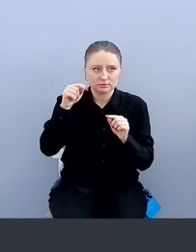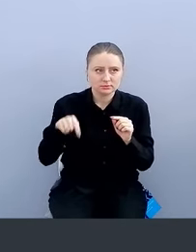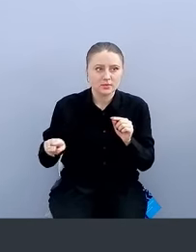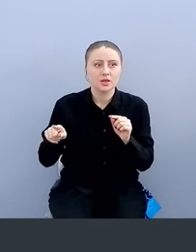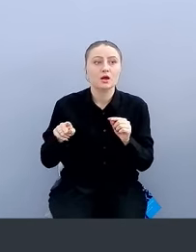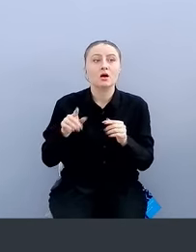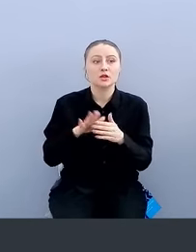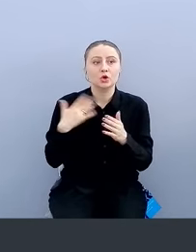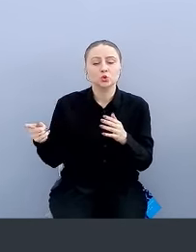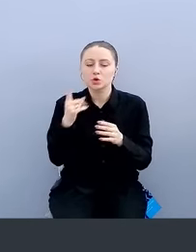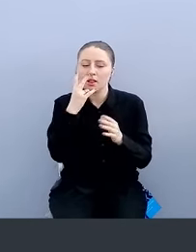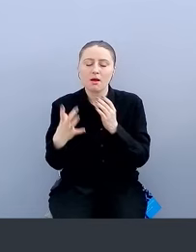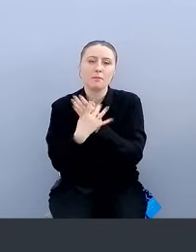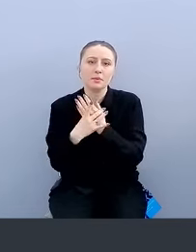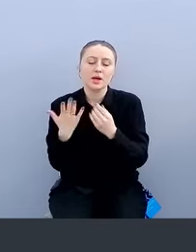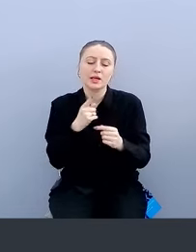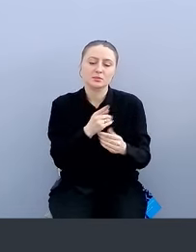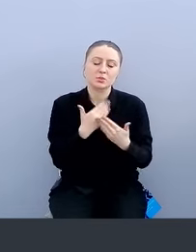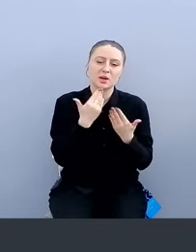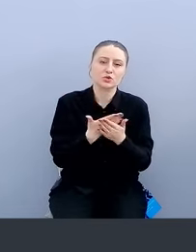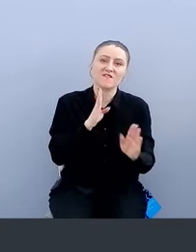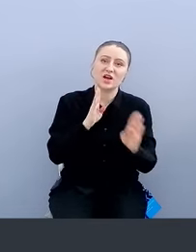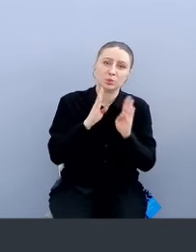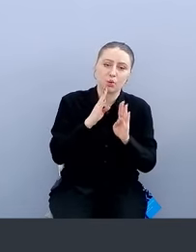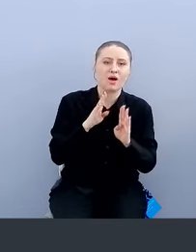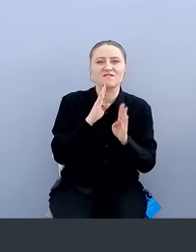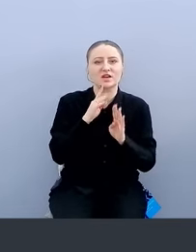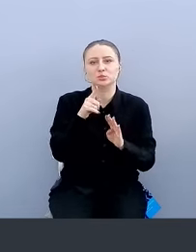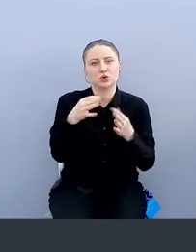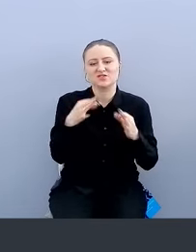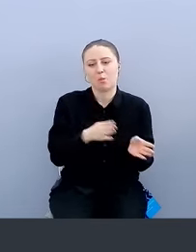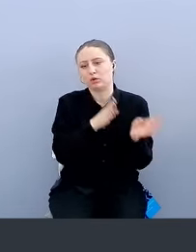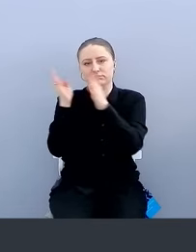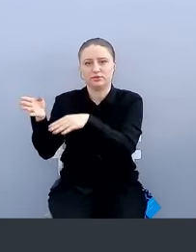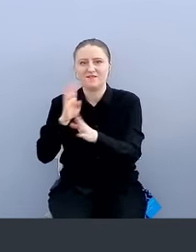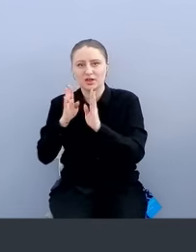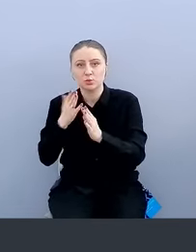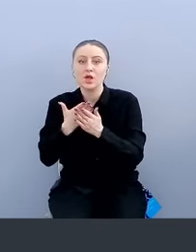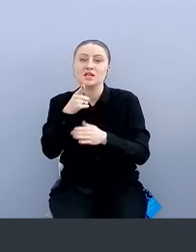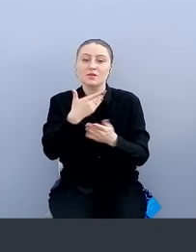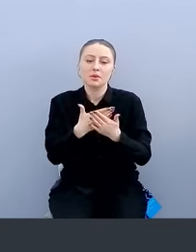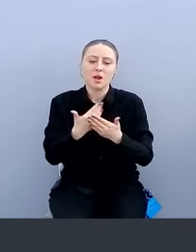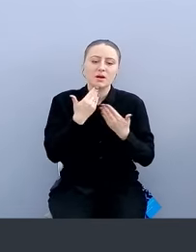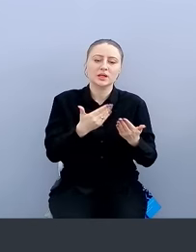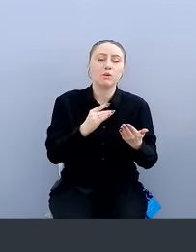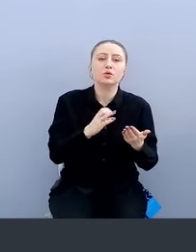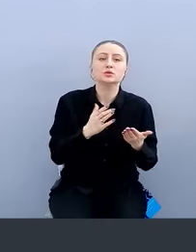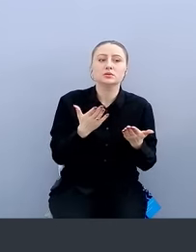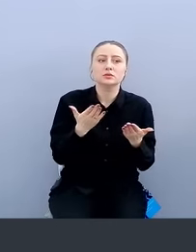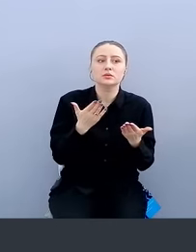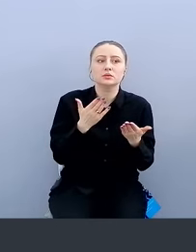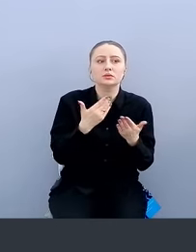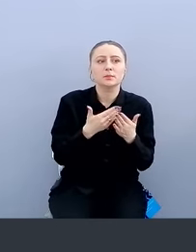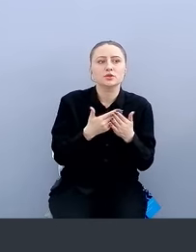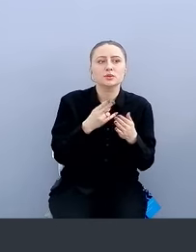который уже смотрит. Если запрос на какой-нибудь Facebook, он вас прокидывает свободно в Facebook. Если у вас запрос, условно говоря,